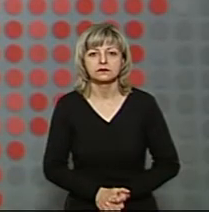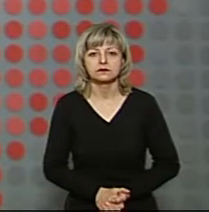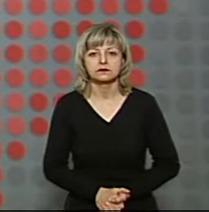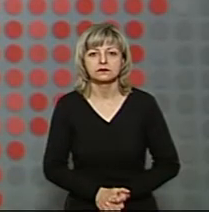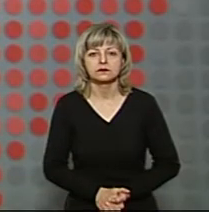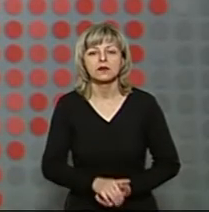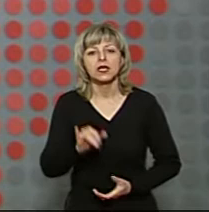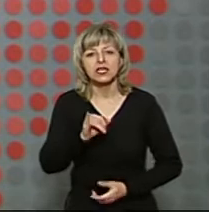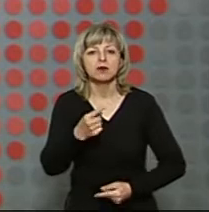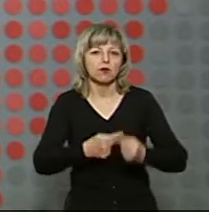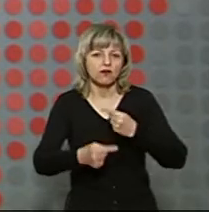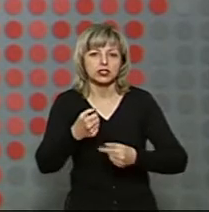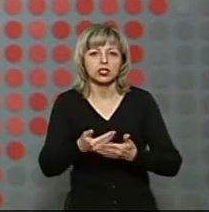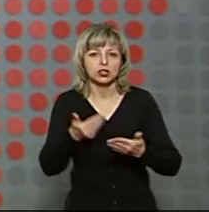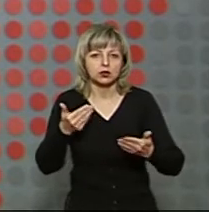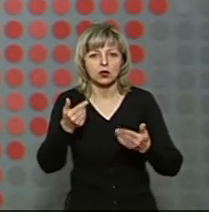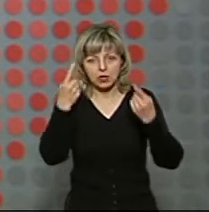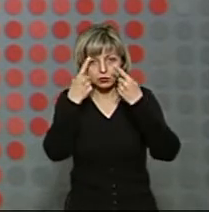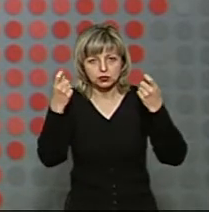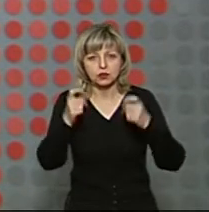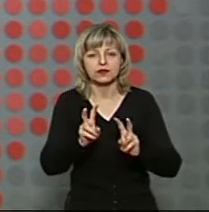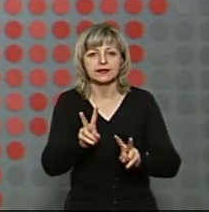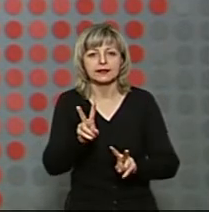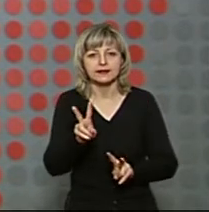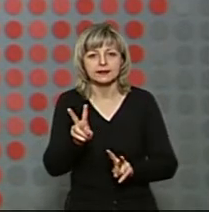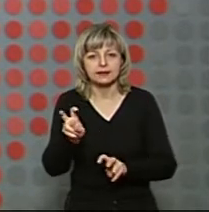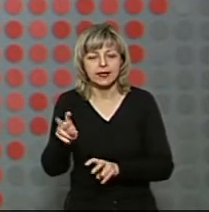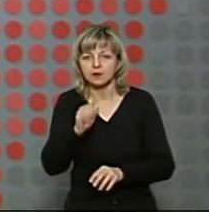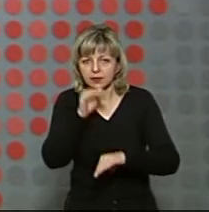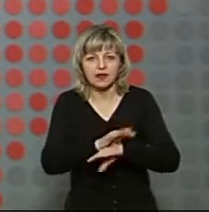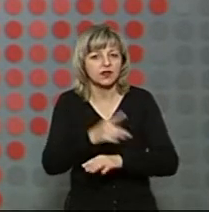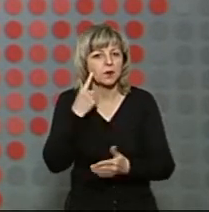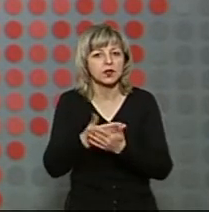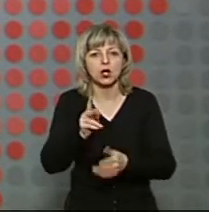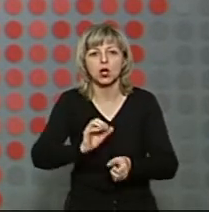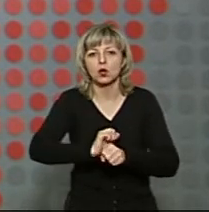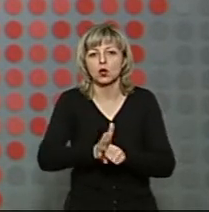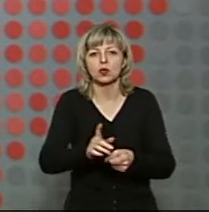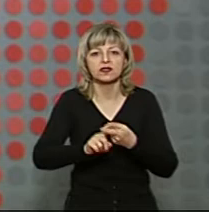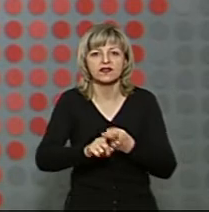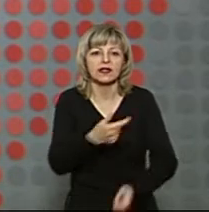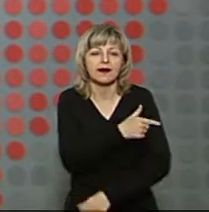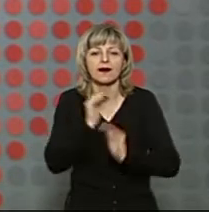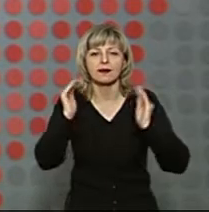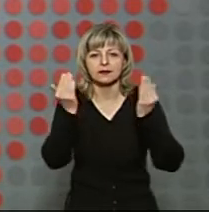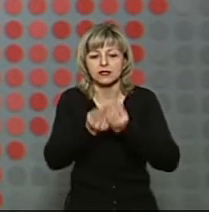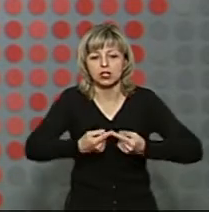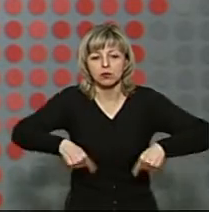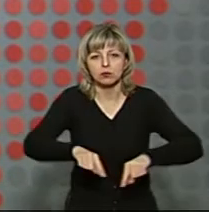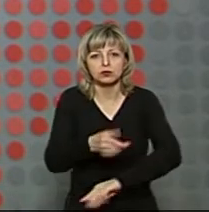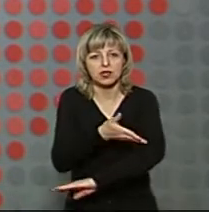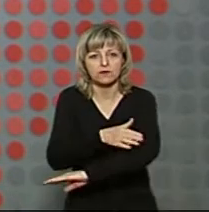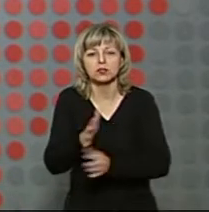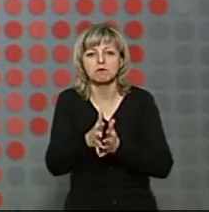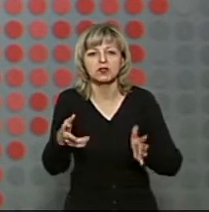І повертаємося до анонсованих тем. Не виявили підозри на коронавірус на карантинних пунктах Волині.